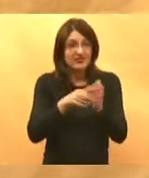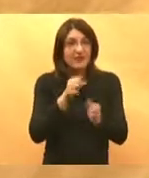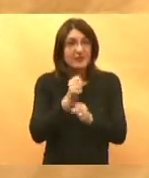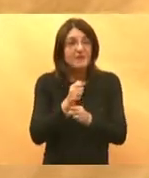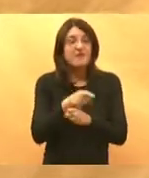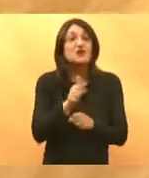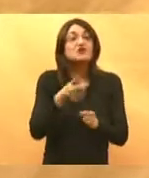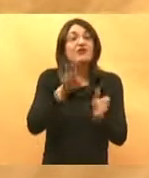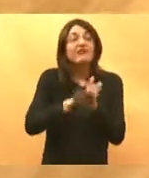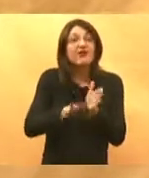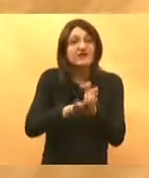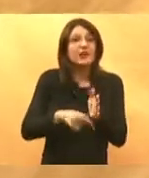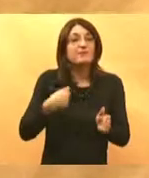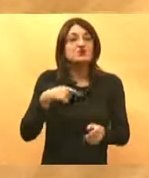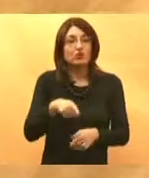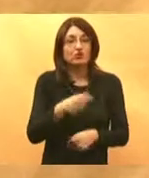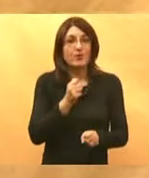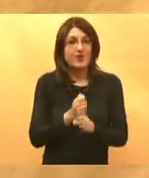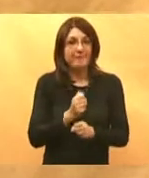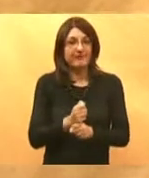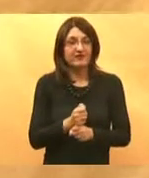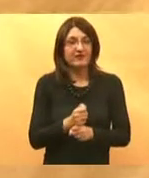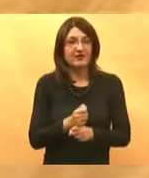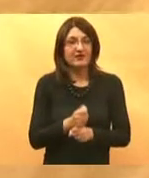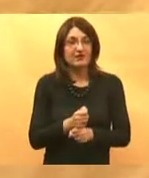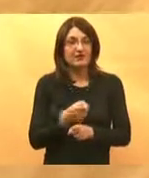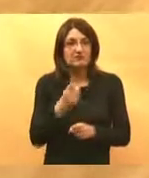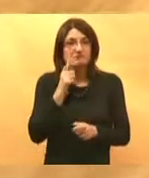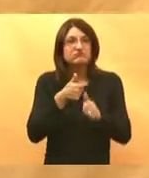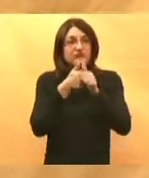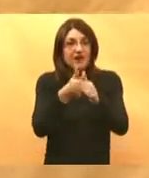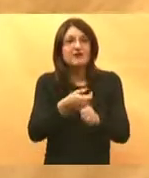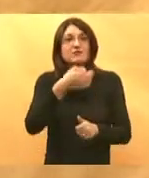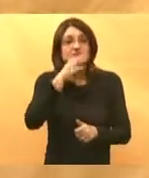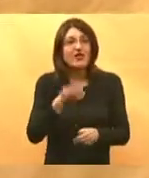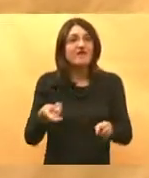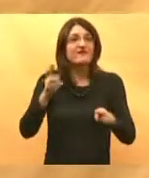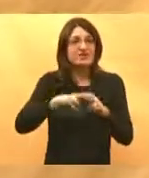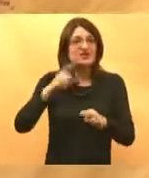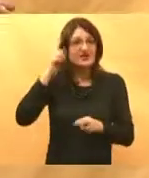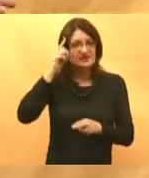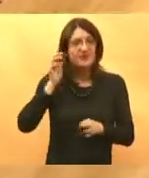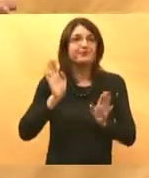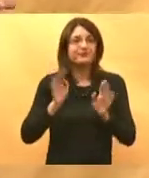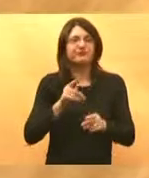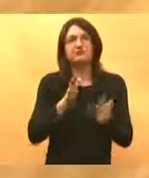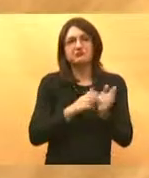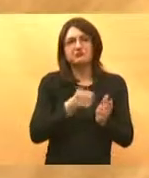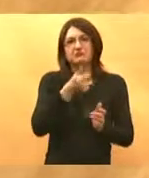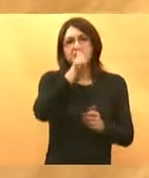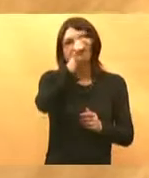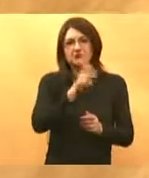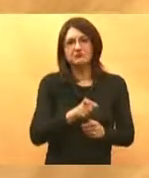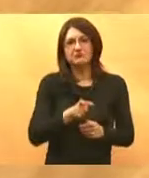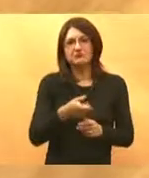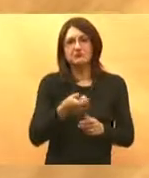manje novaca mogli napraviti i dalje bi obrada išla cijela kroz sustav i pratilo bi se bolje i više bi se znalo ali dobro ovdje recimo u nekoj